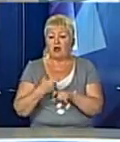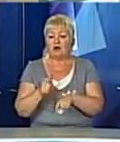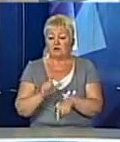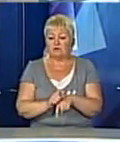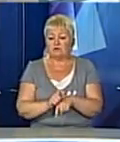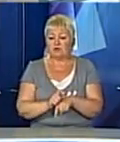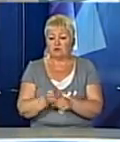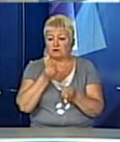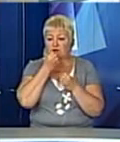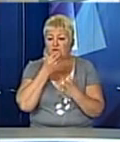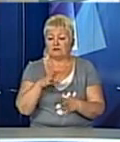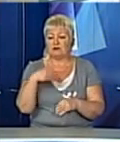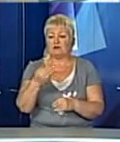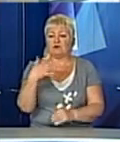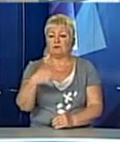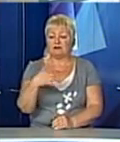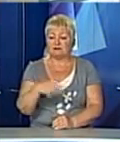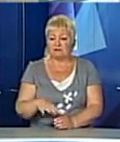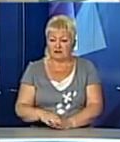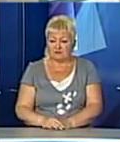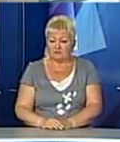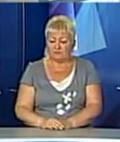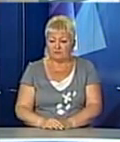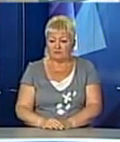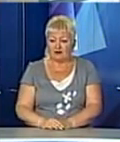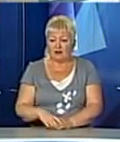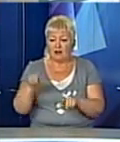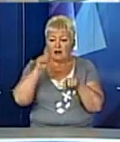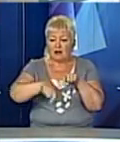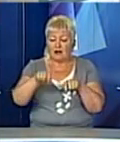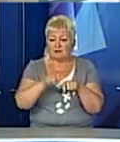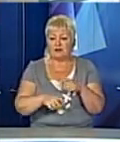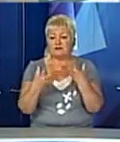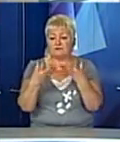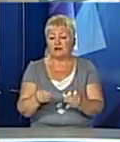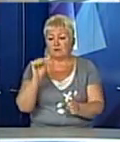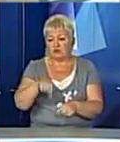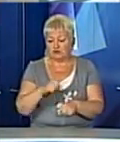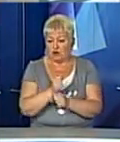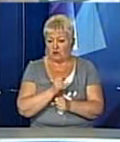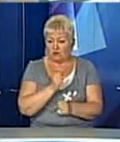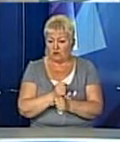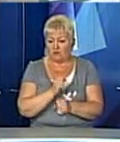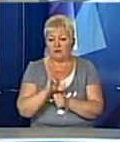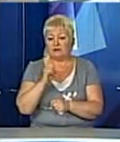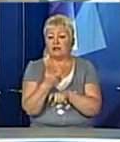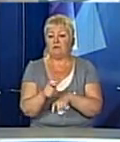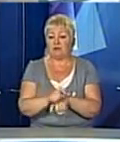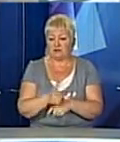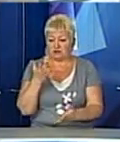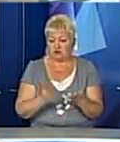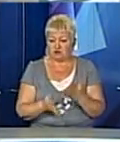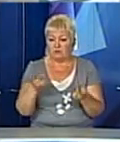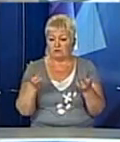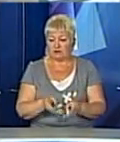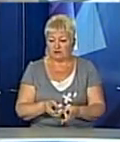дають 50 аналізів в день можна робити, навіть більше, якщо потрібно.